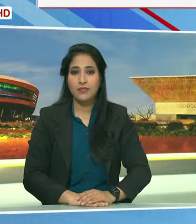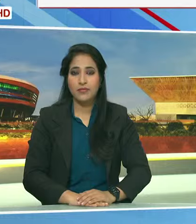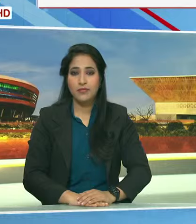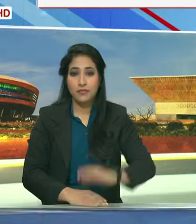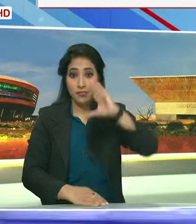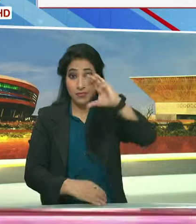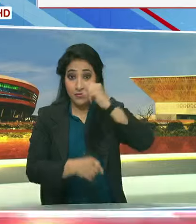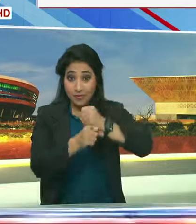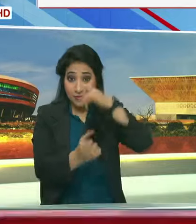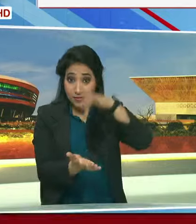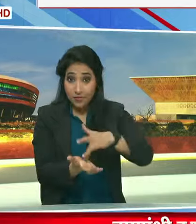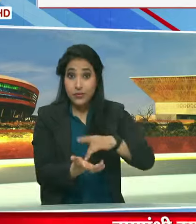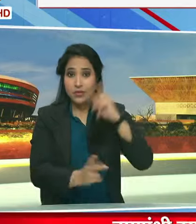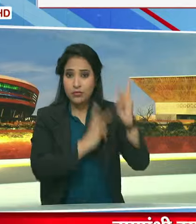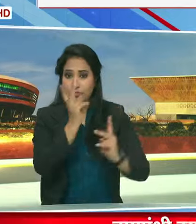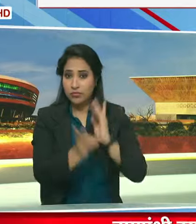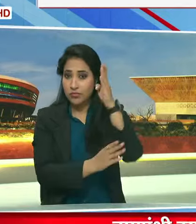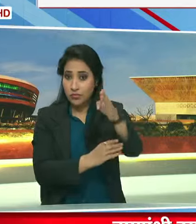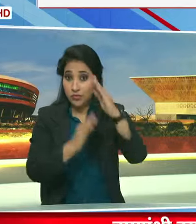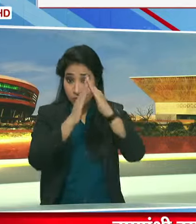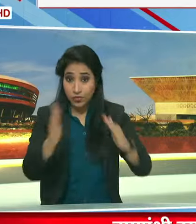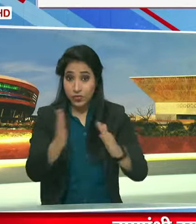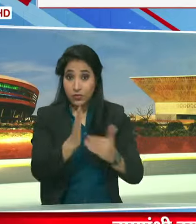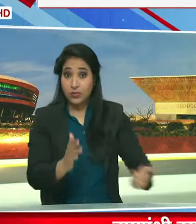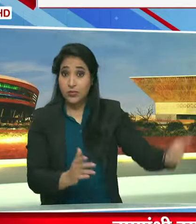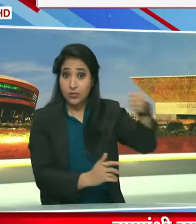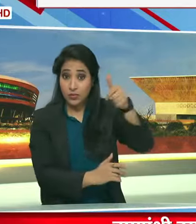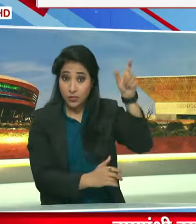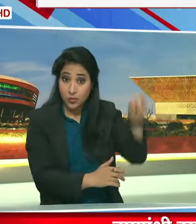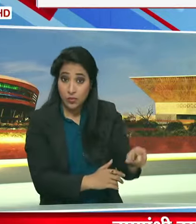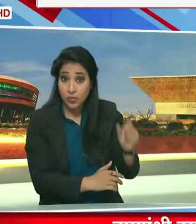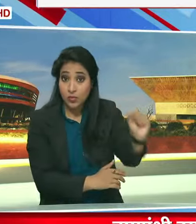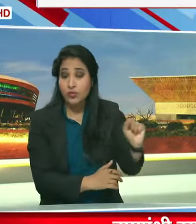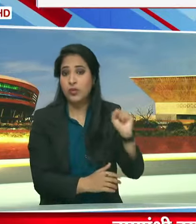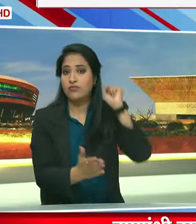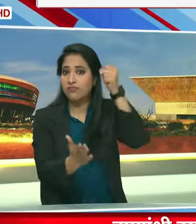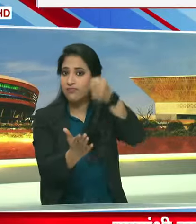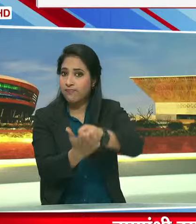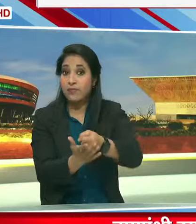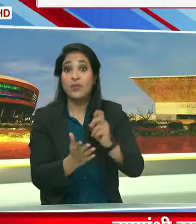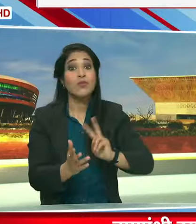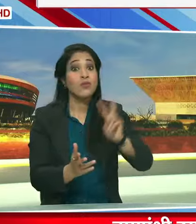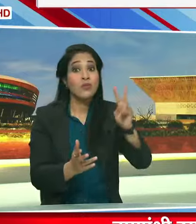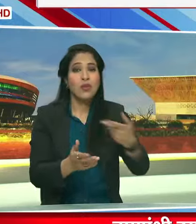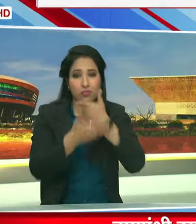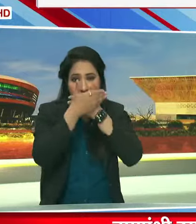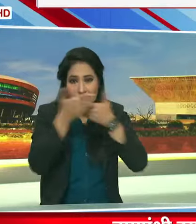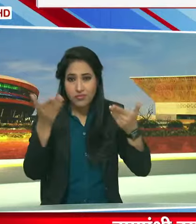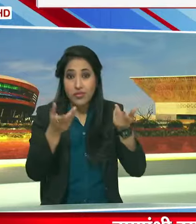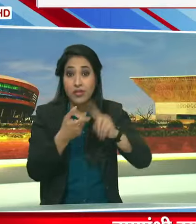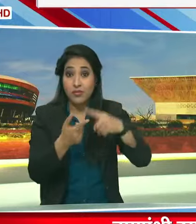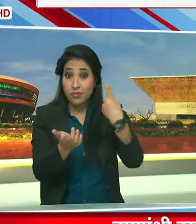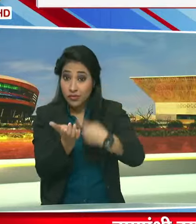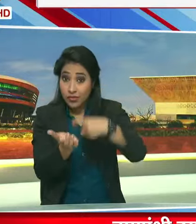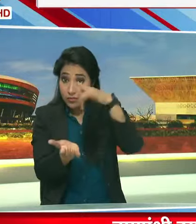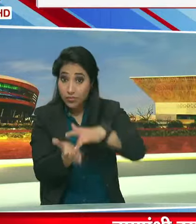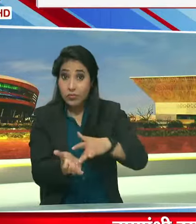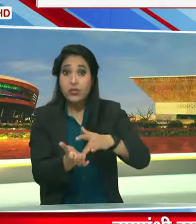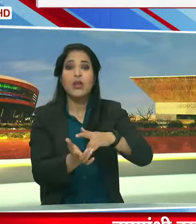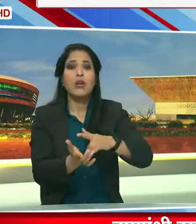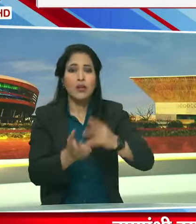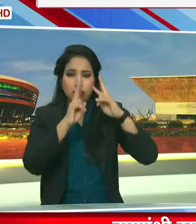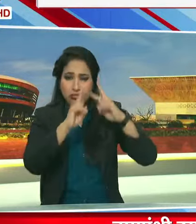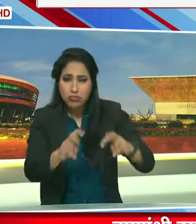36 गड़ दौरे पर केंद्री ग्रीह मंत्री अमिच शाह वामपंत्री उग्रवाट पर रायपूर में की